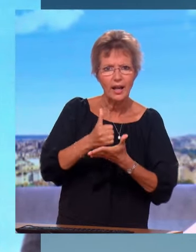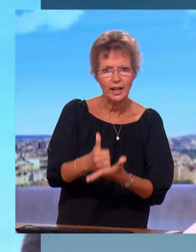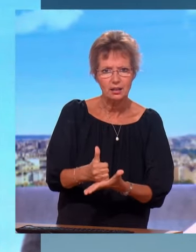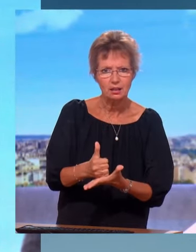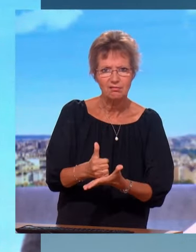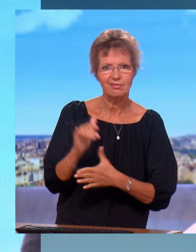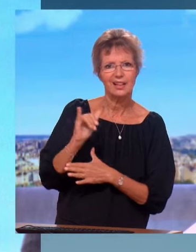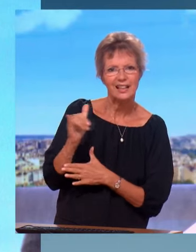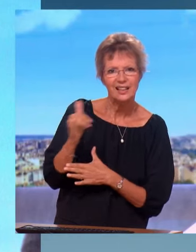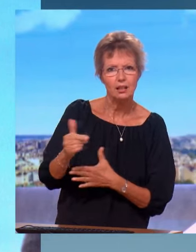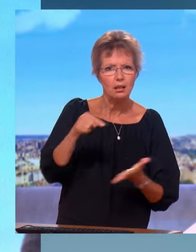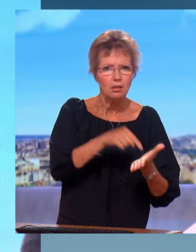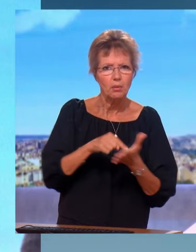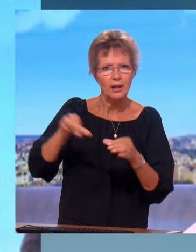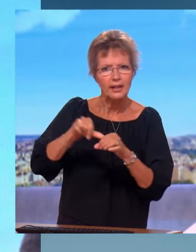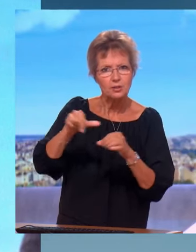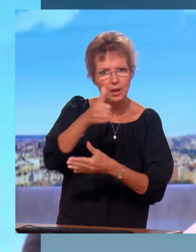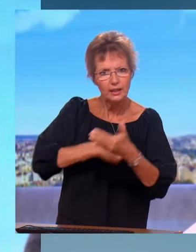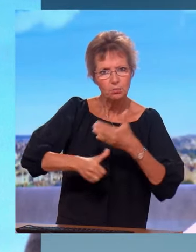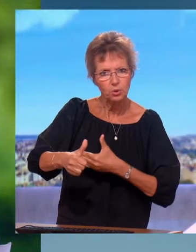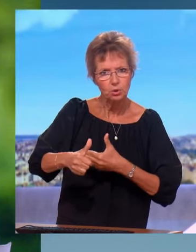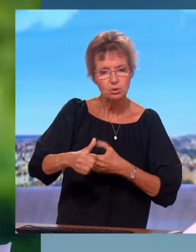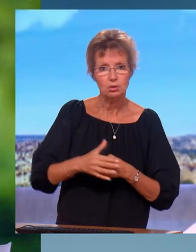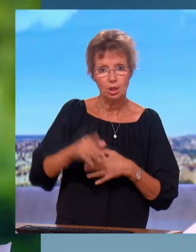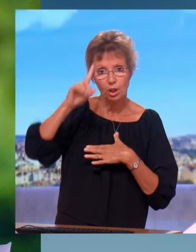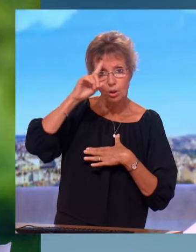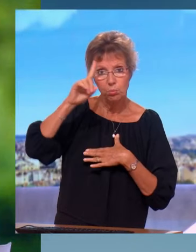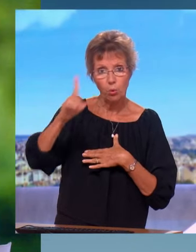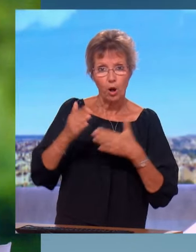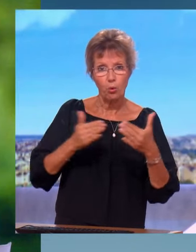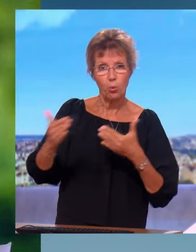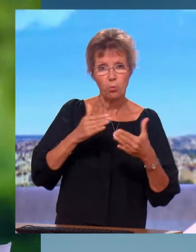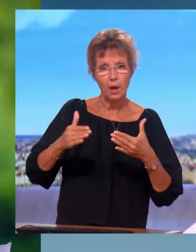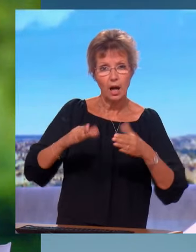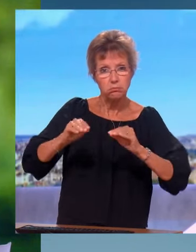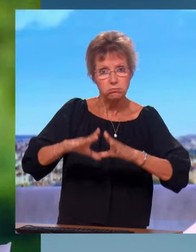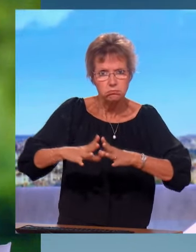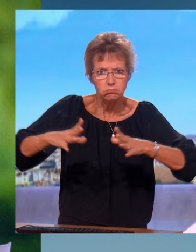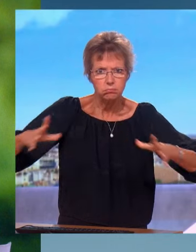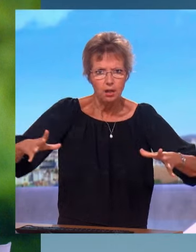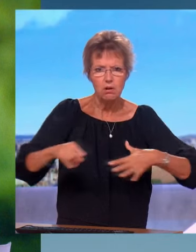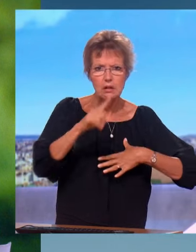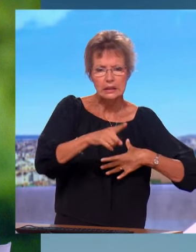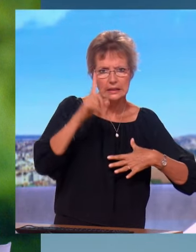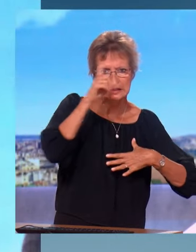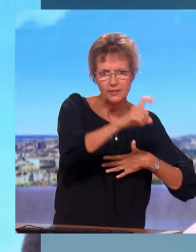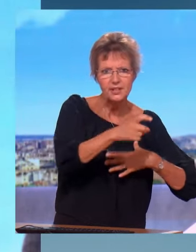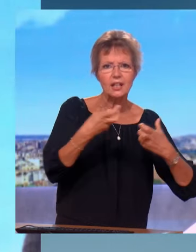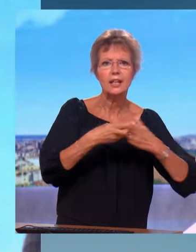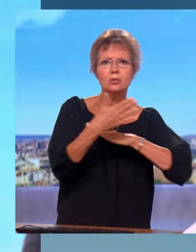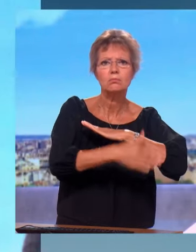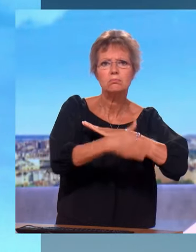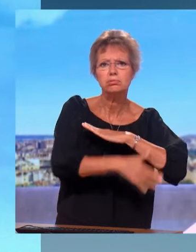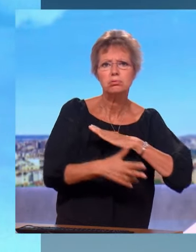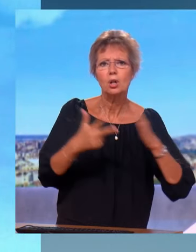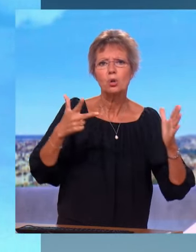notamment les stations-services indépendantes qui n'ont pas les moyens des grandes surfaces et qui, souvent, au milieu rural, sont, je crois, près de 3 000, nous